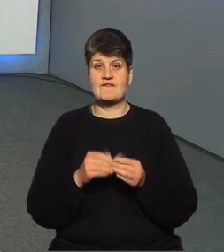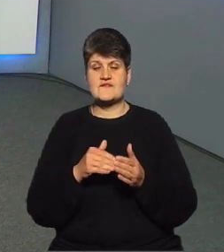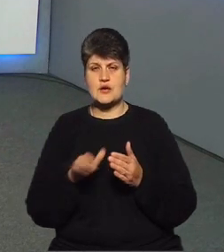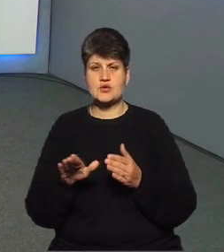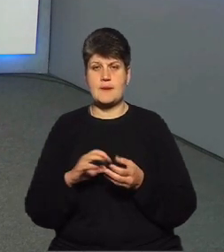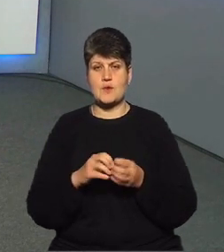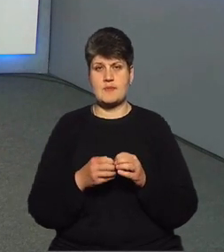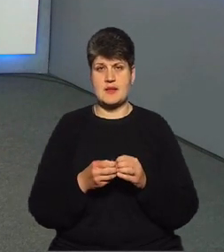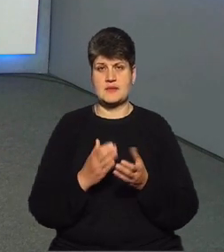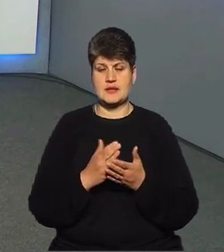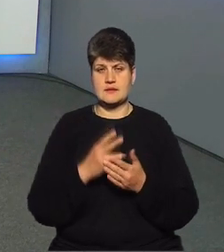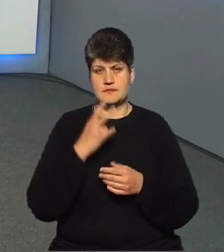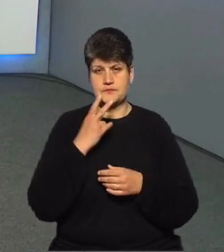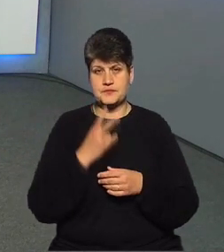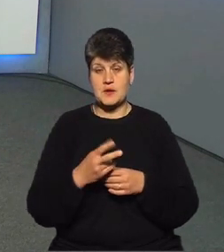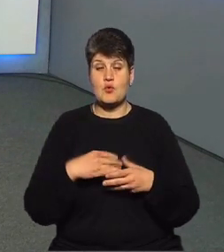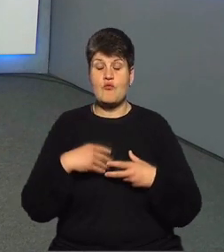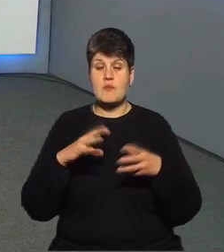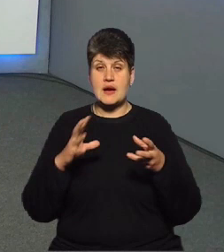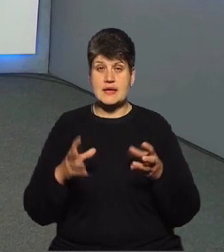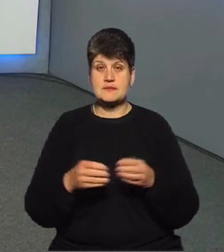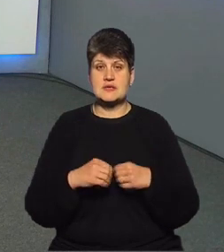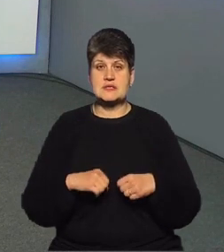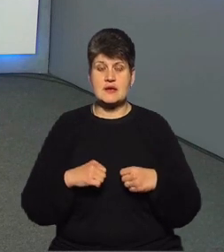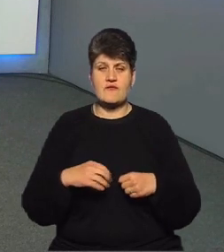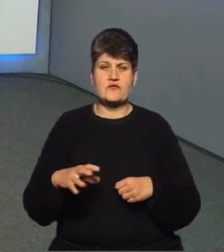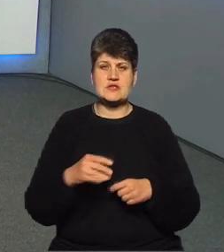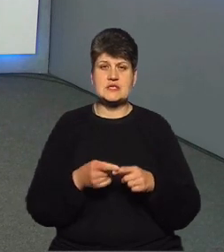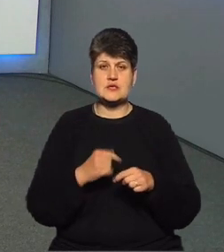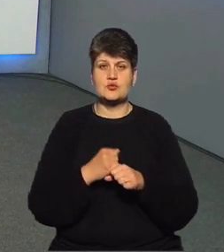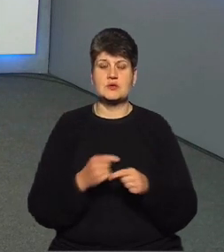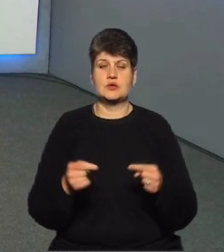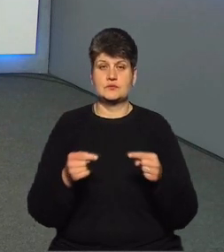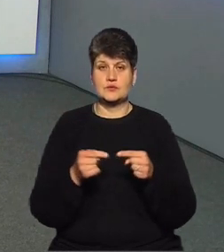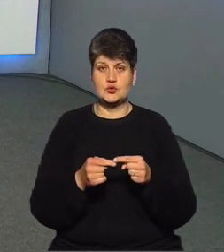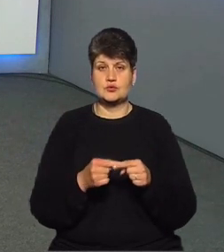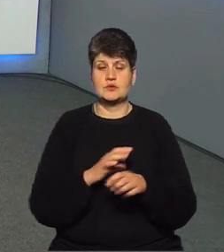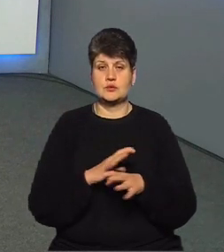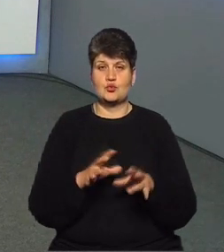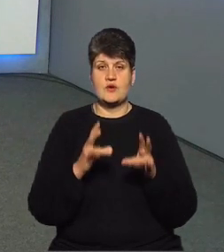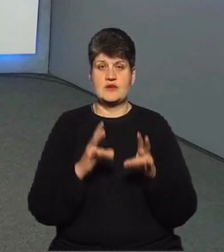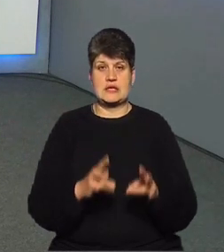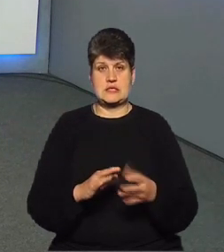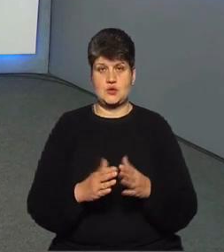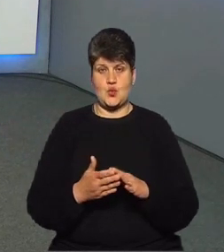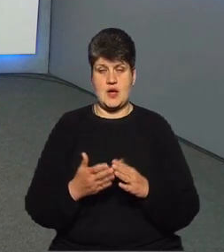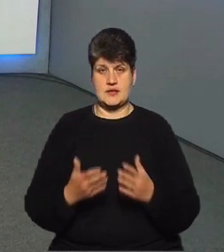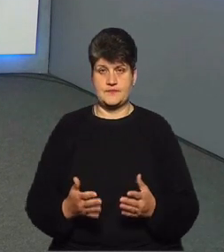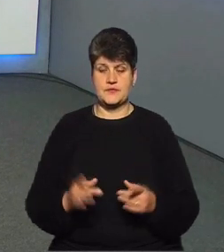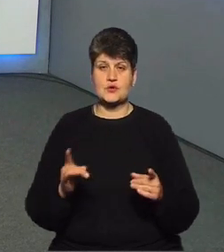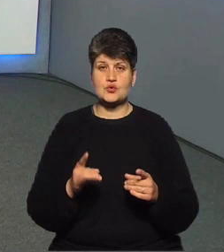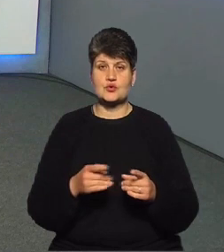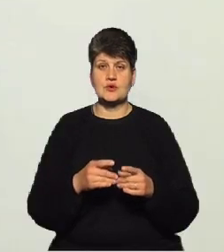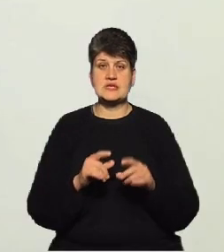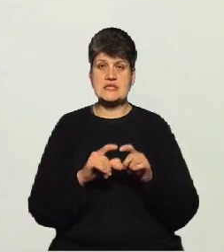застерігають, тому що ми в принципі стараємося це зробити вчасно, щоб запобігти аварійним ситуаціям. Стосовно станції з незалізнення, трохи